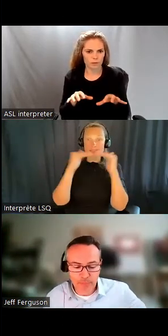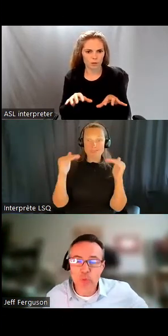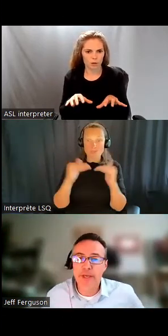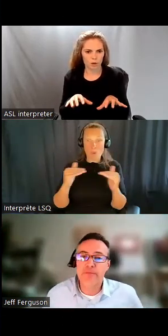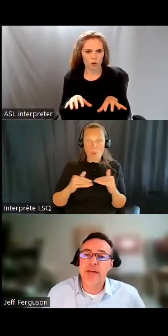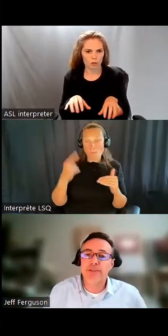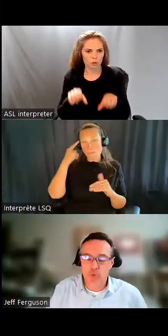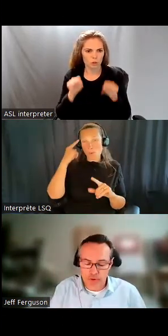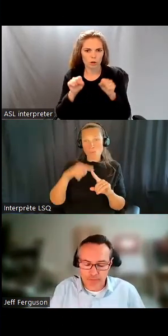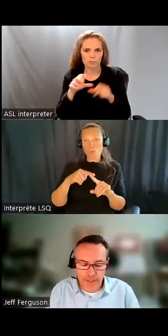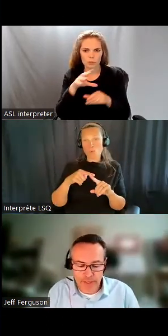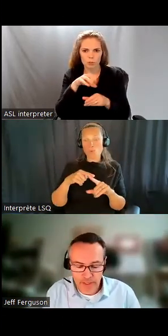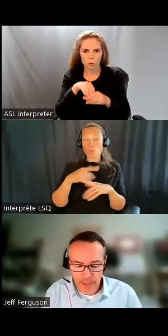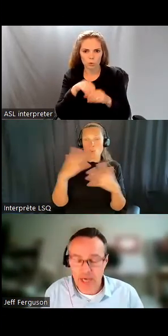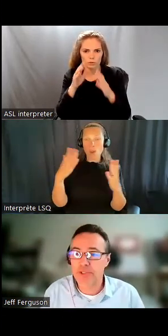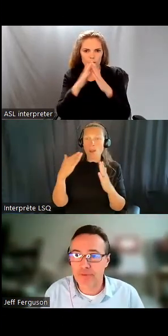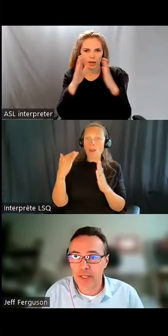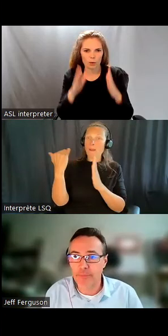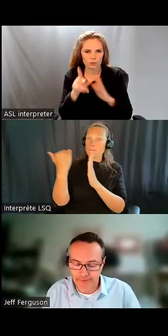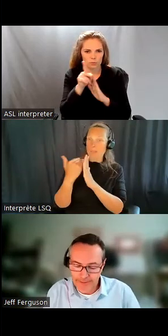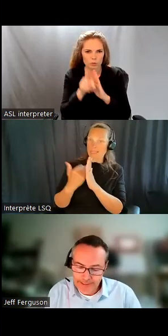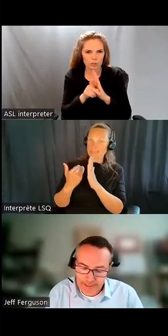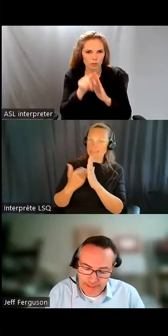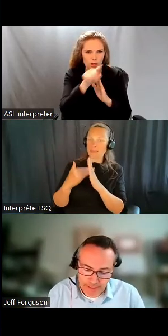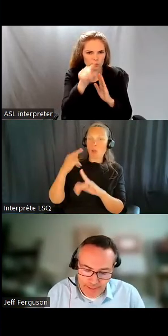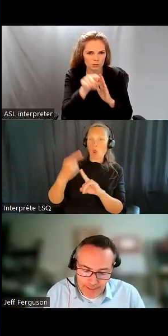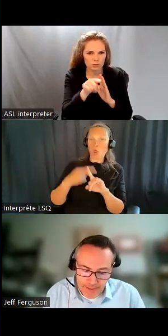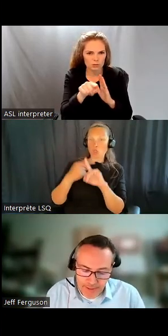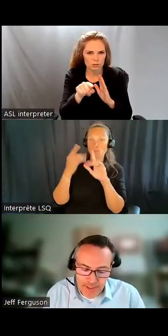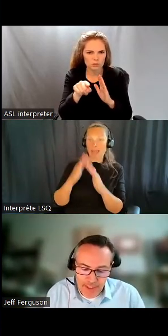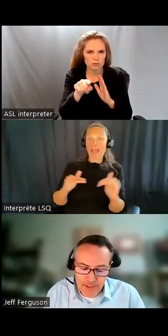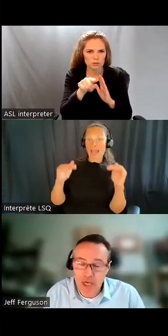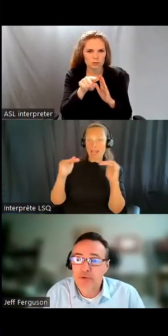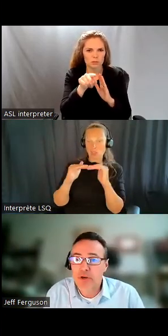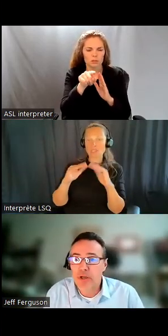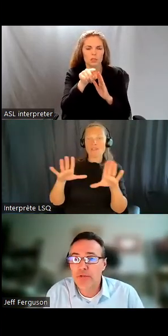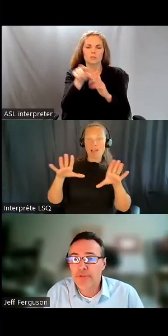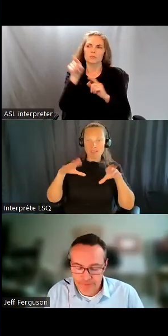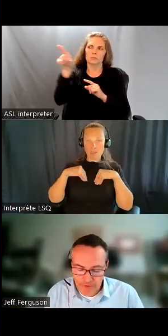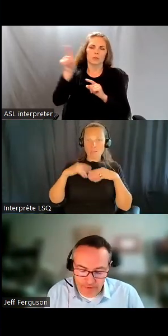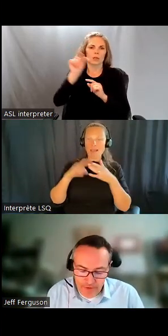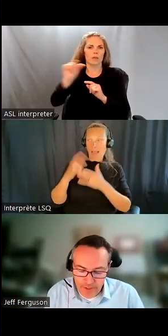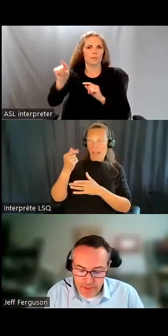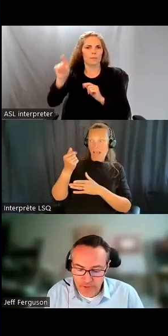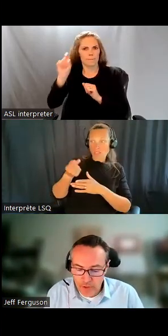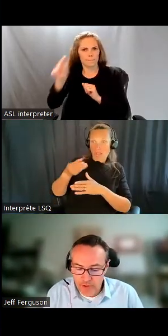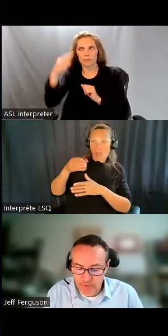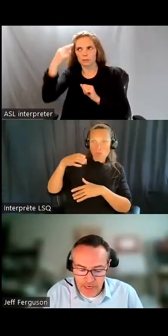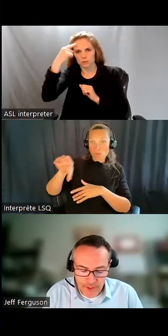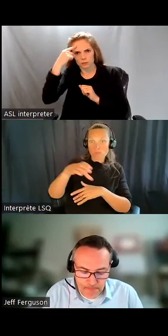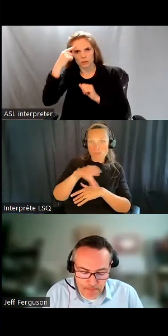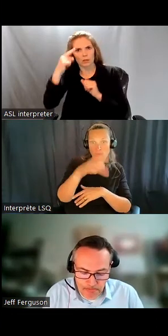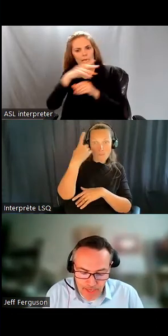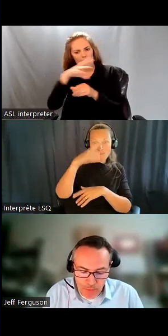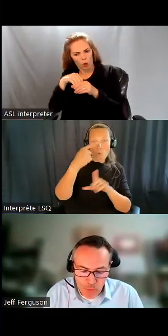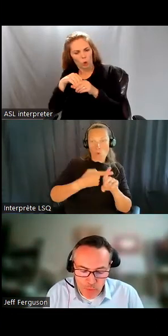d'adopter des principes de logements inclusifs lorsqu'ils financent ou ils investissent dans des logements. Ça